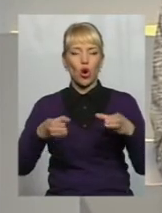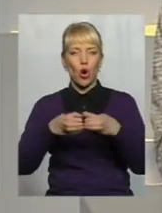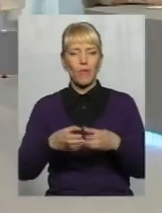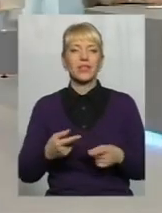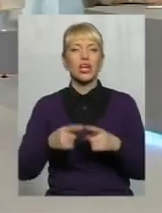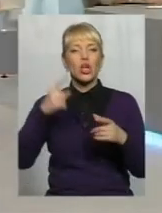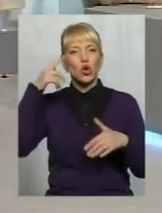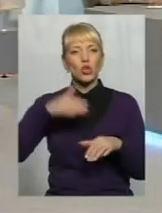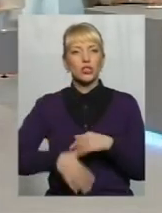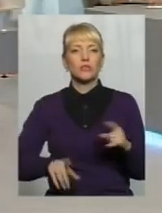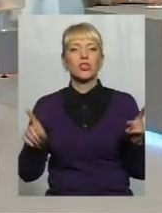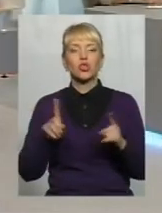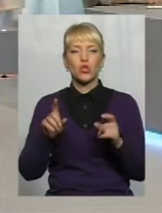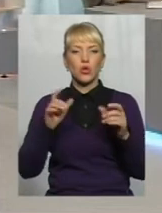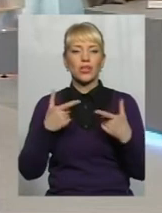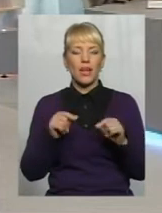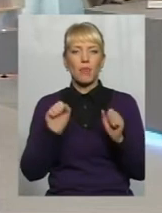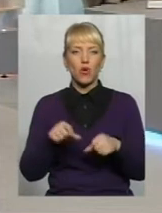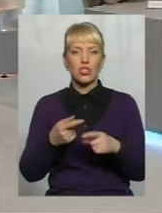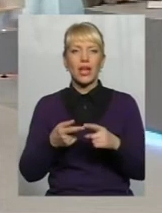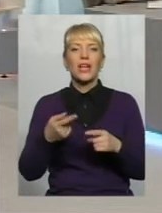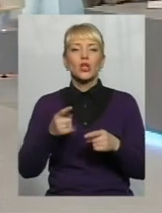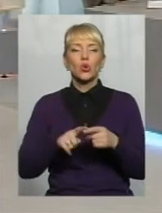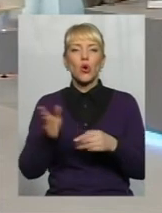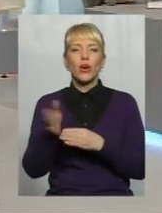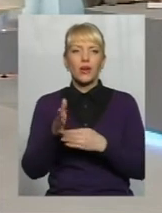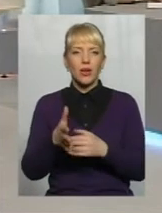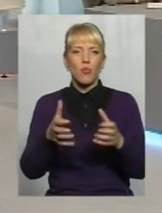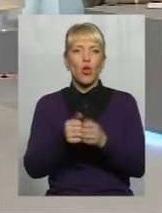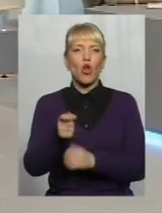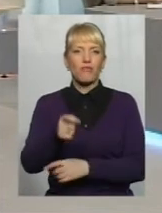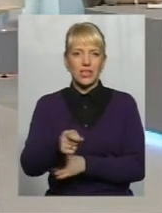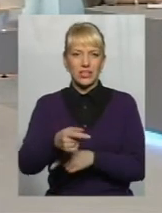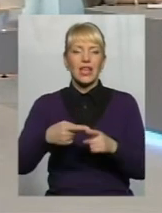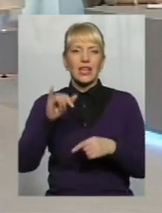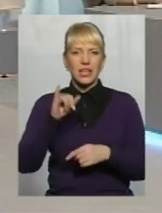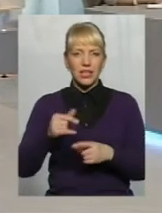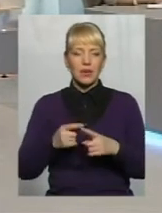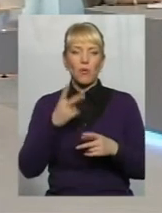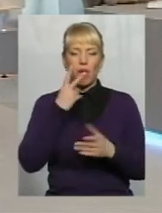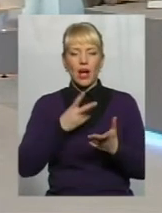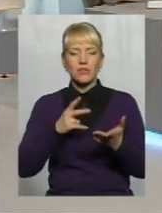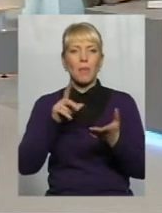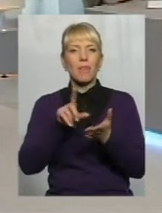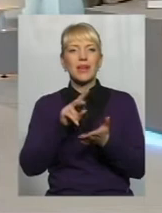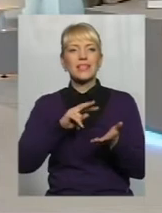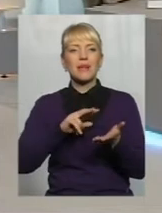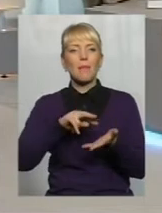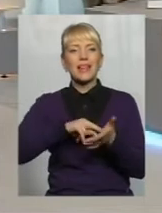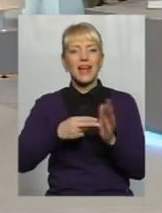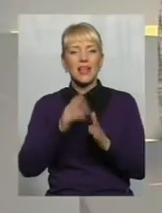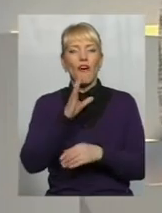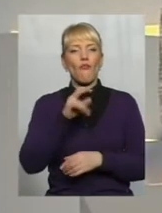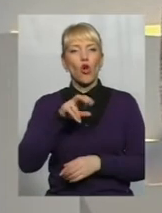з чого, де можна ту рибу ловити Показували той перспективний план у Волочиську Чи є подібні